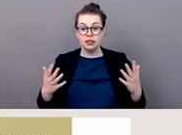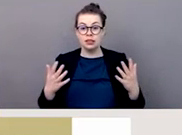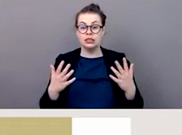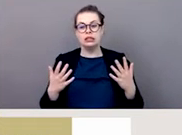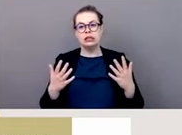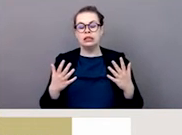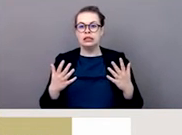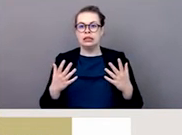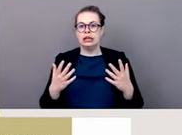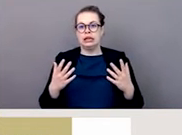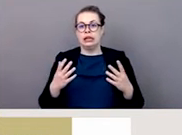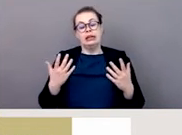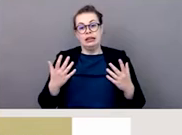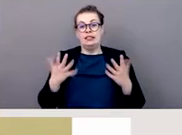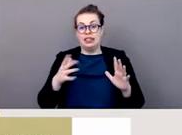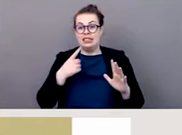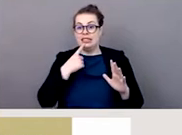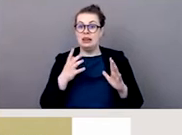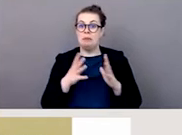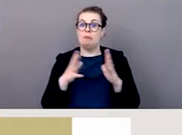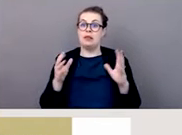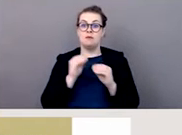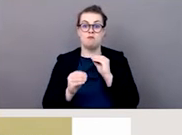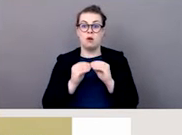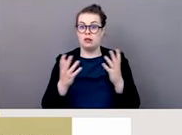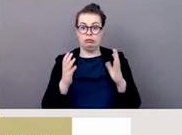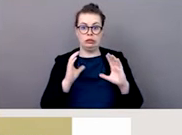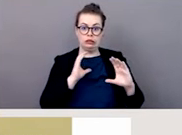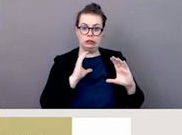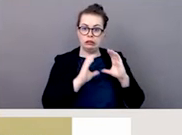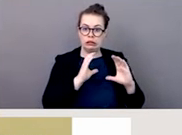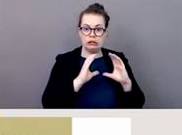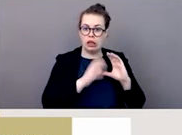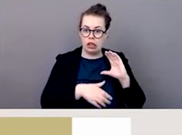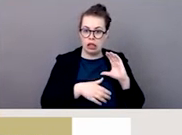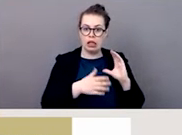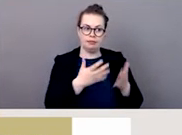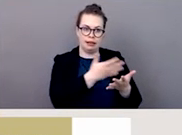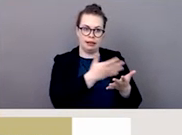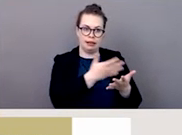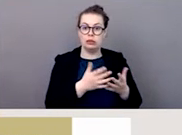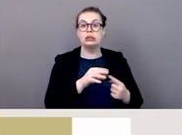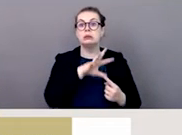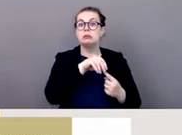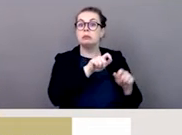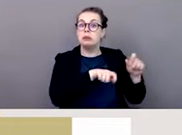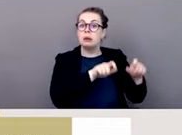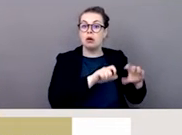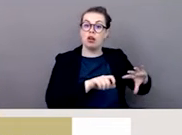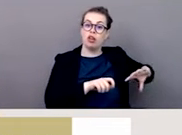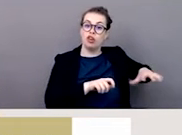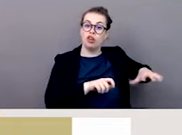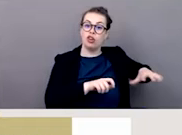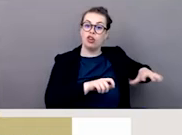donc ces éléments-là et mentionner aussi certains d'autres points dans le cadre de ces